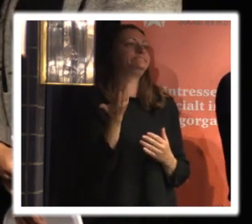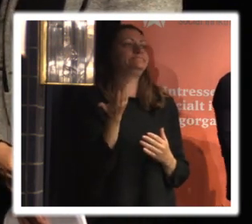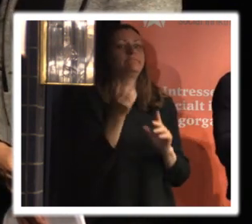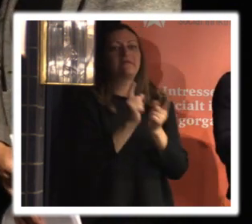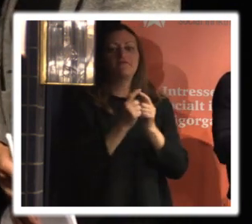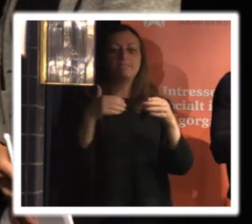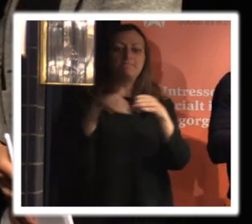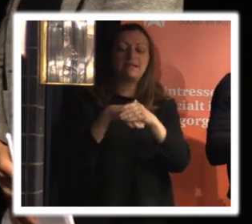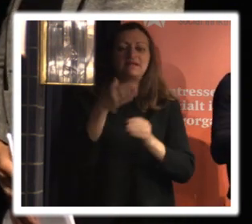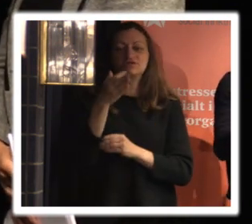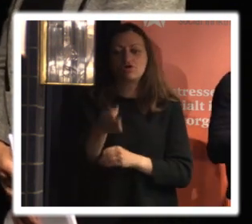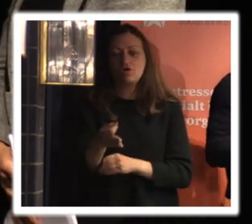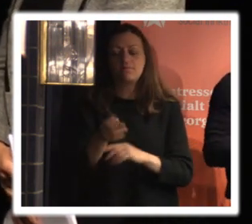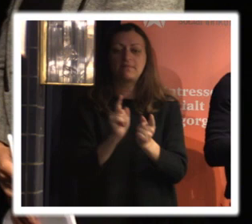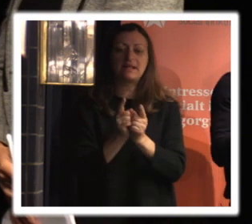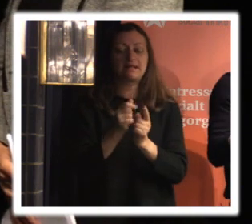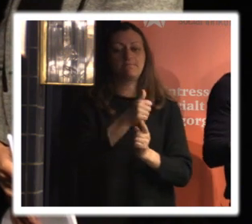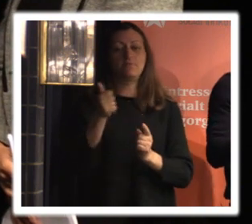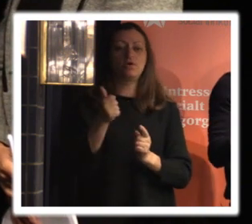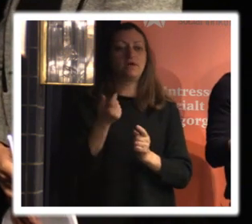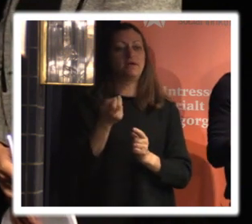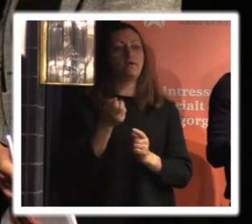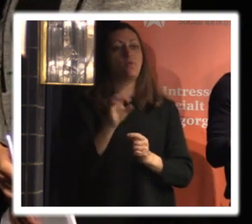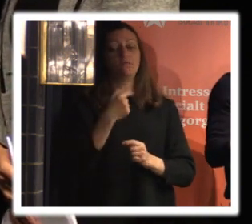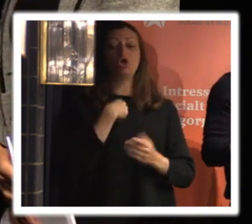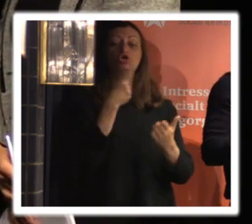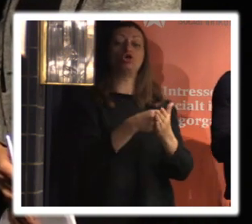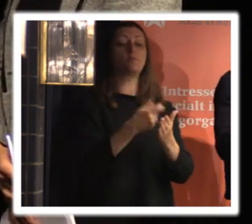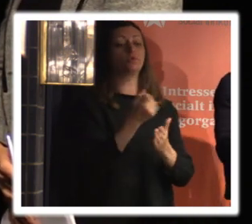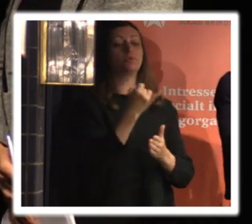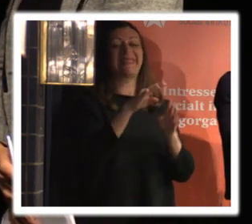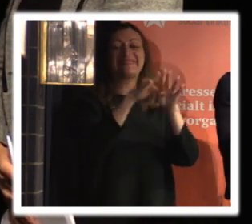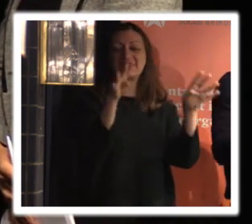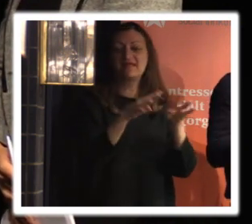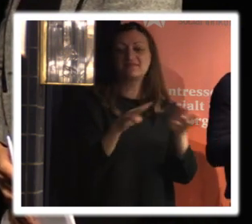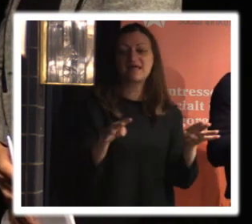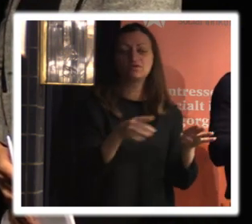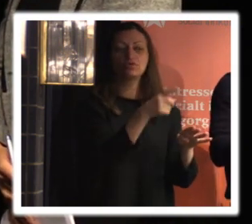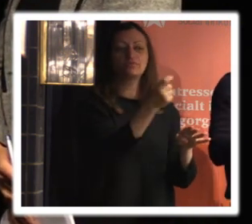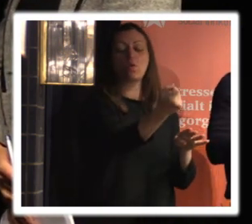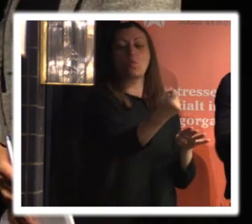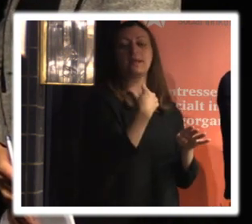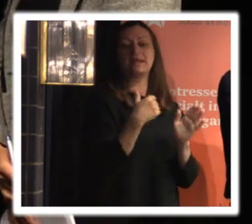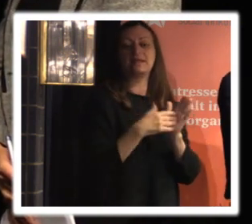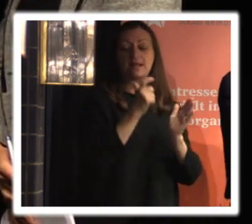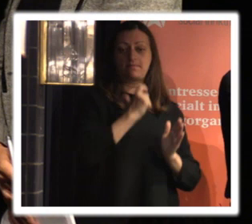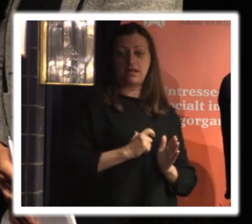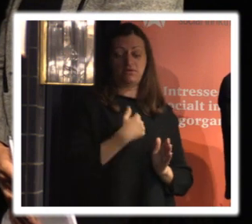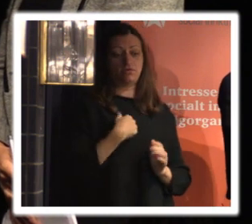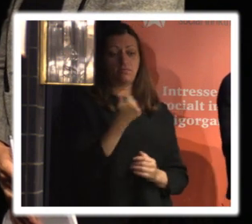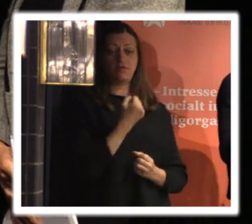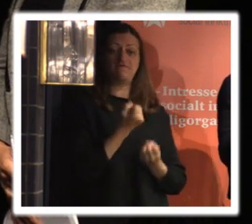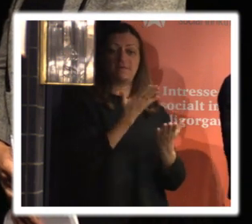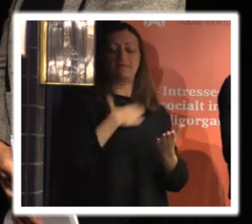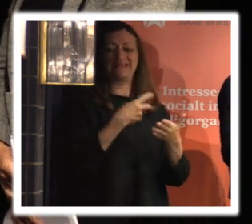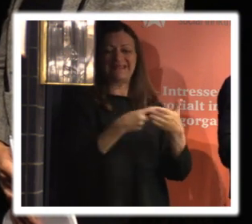eventuellt om medlemskap eller bara en sån sak som om jag köper någonting online och ska få det skickat till mig så måste jag ju lämna mina